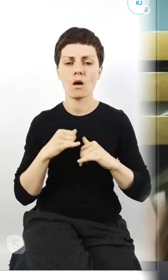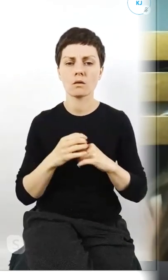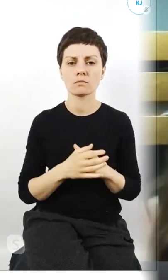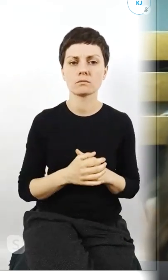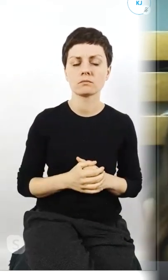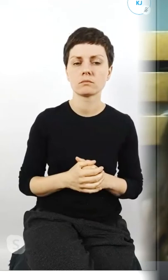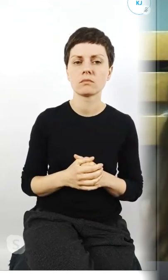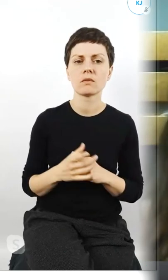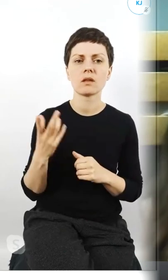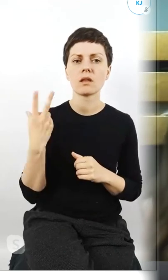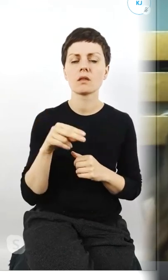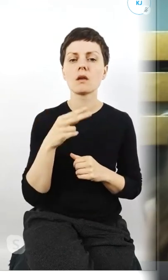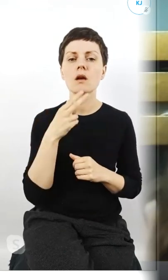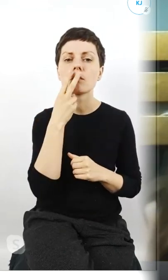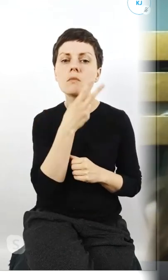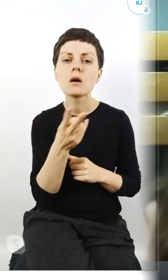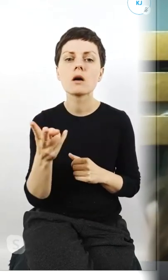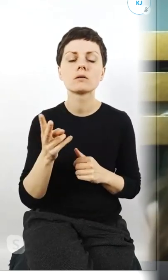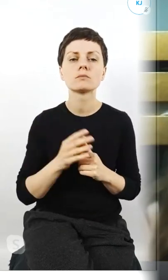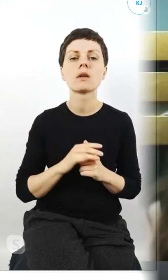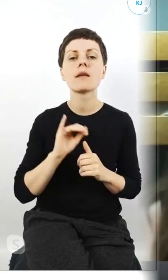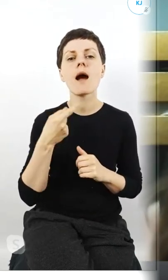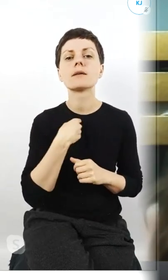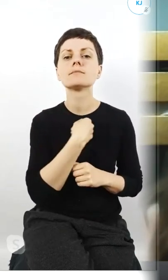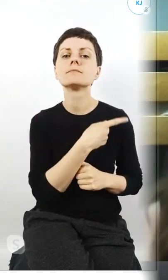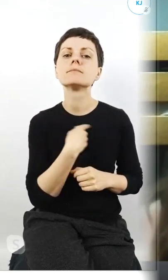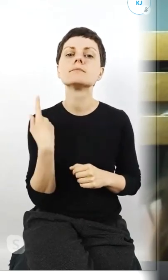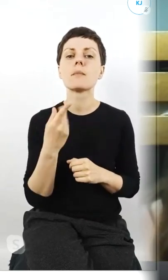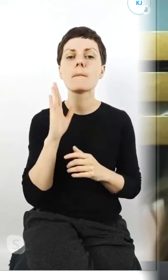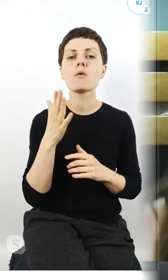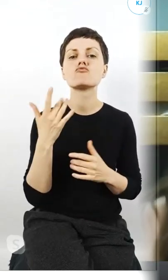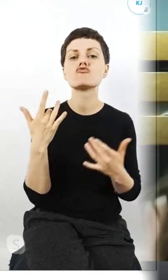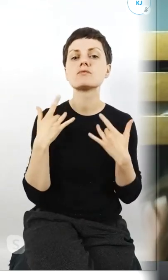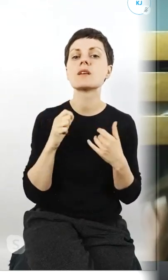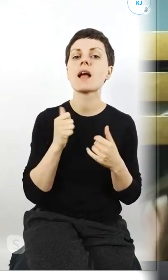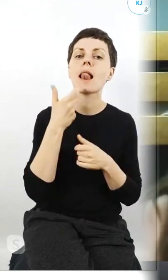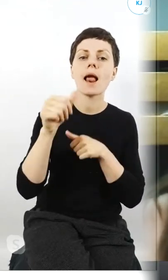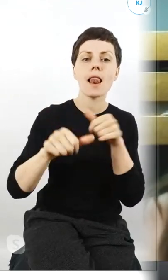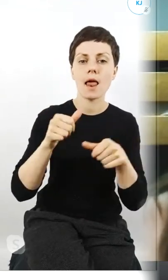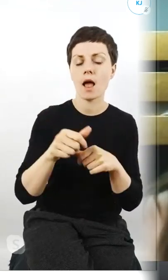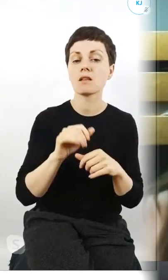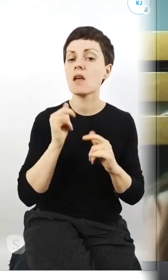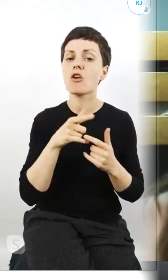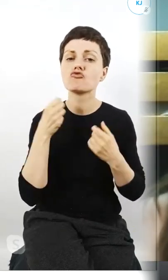biorą pod uwagę tego jak my będziemy żyć za kilka lat i jak ciężkie to będzie